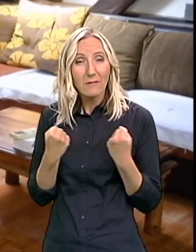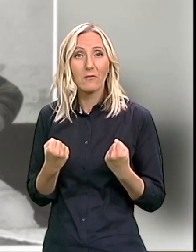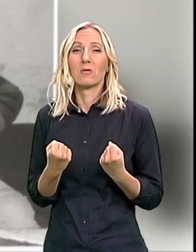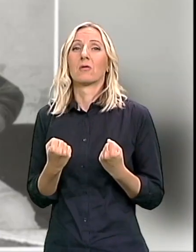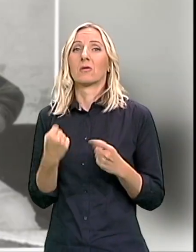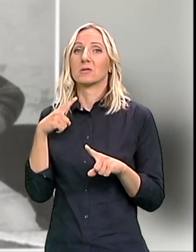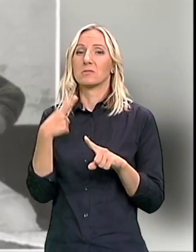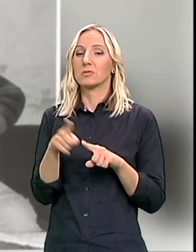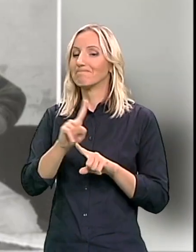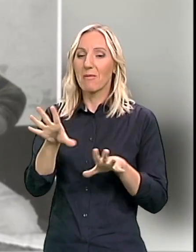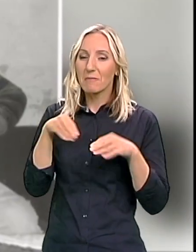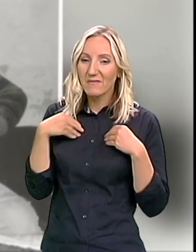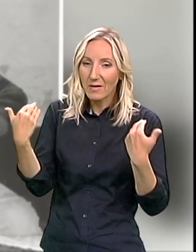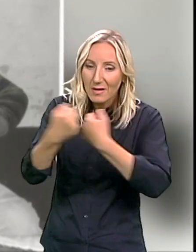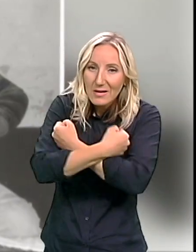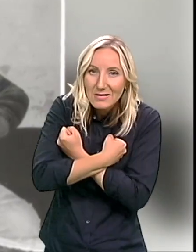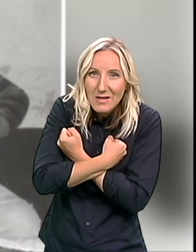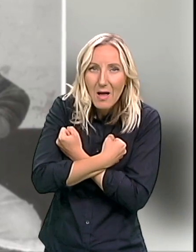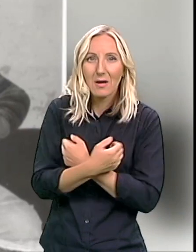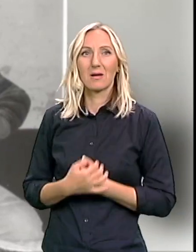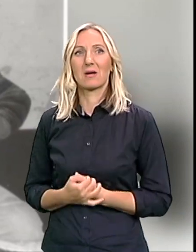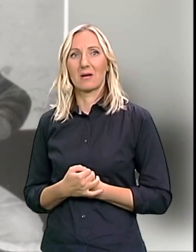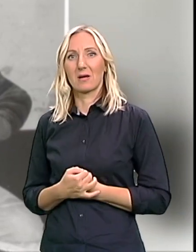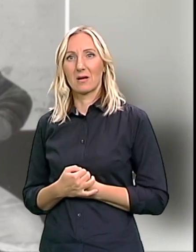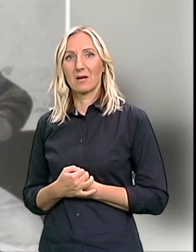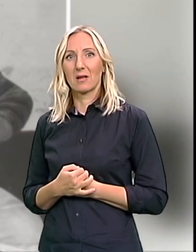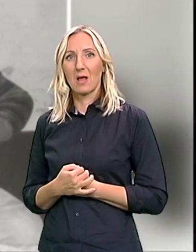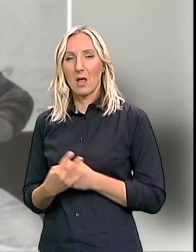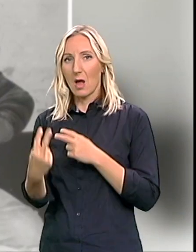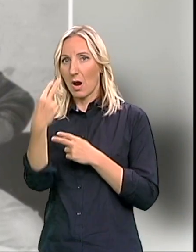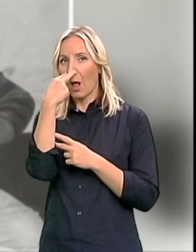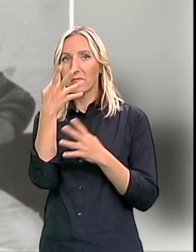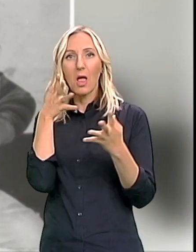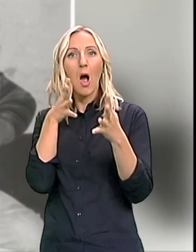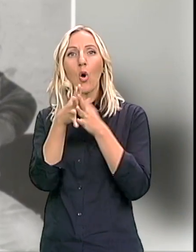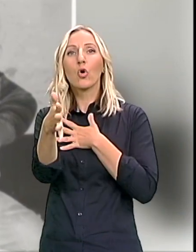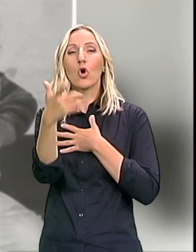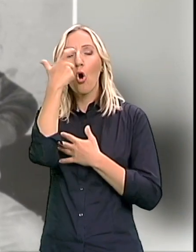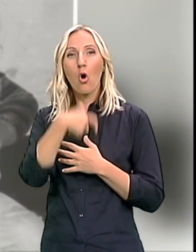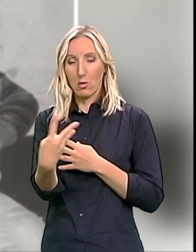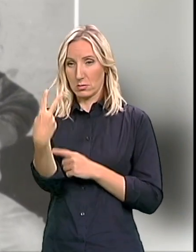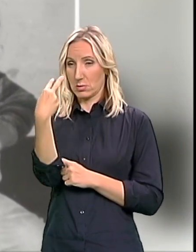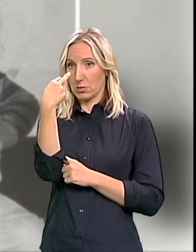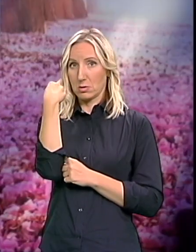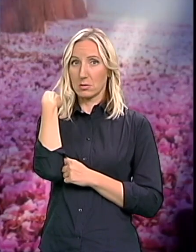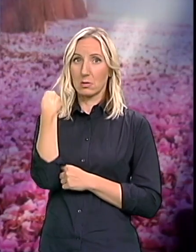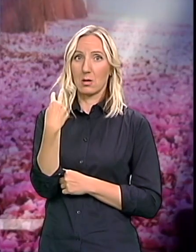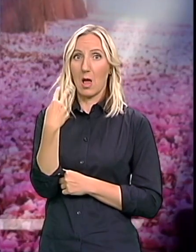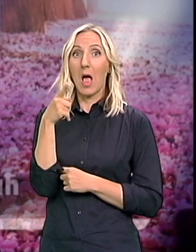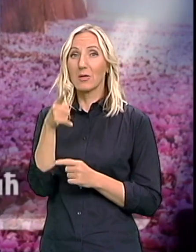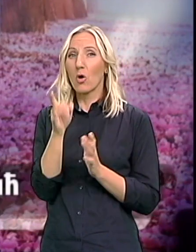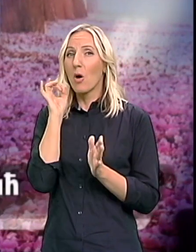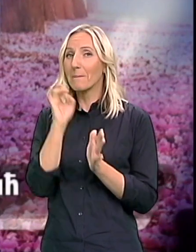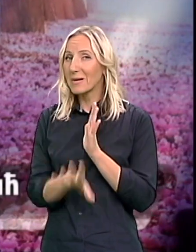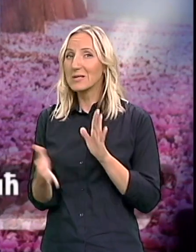neprihvatanje zagrljaja Gledanje kroz vas Ali kad je sve to prošlo A prošlo je brzo